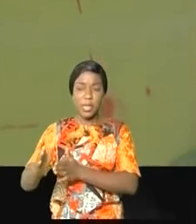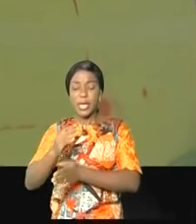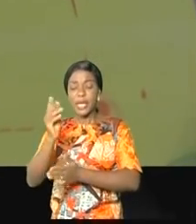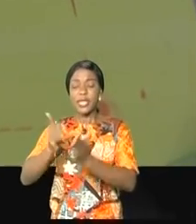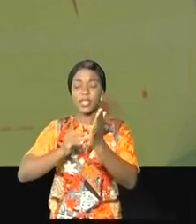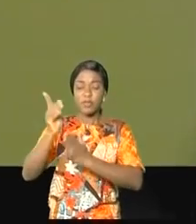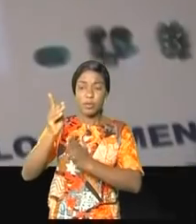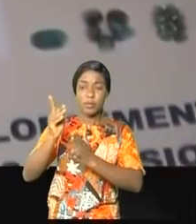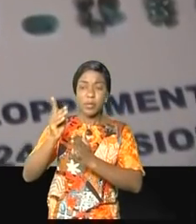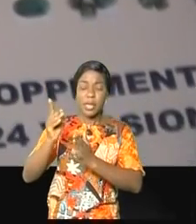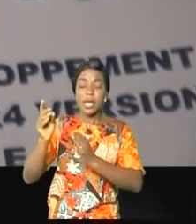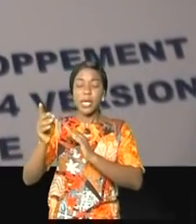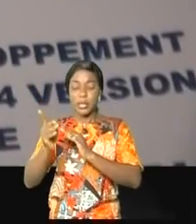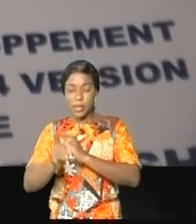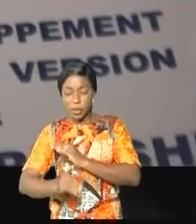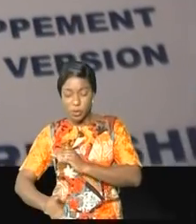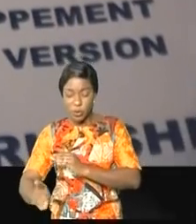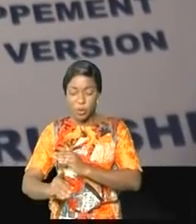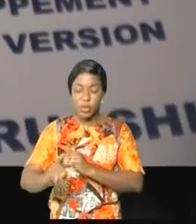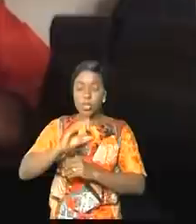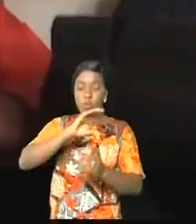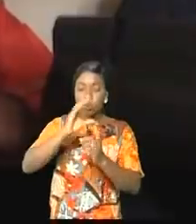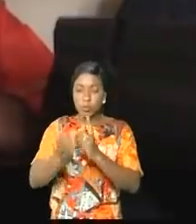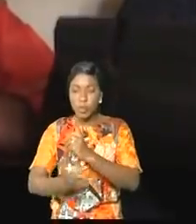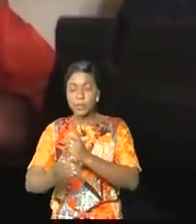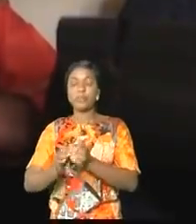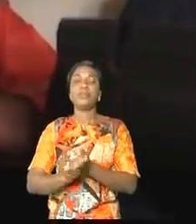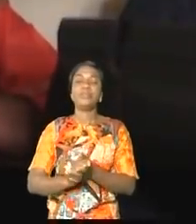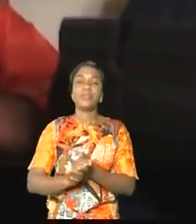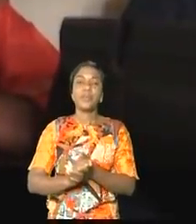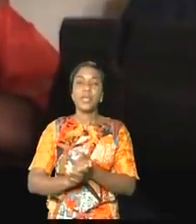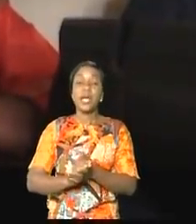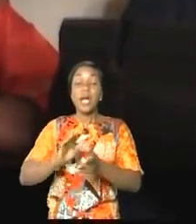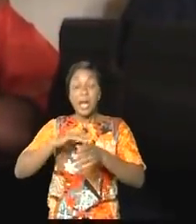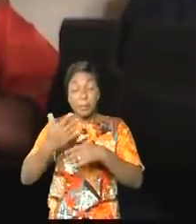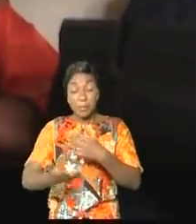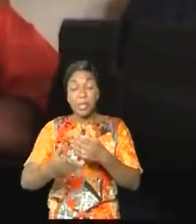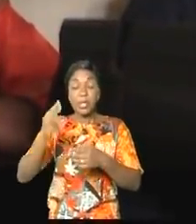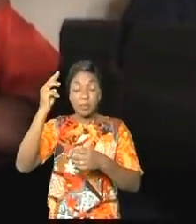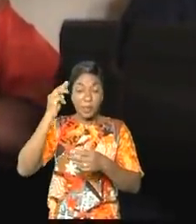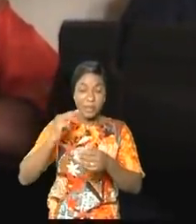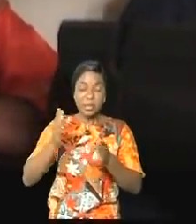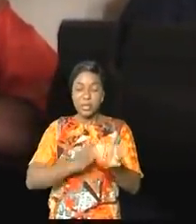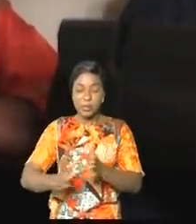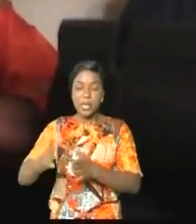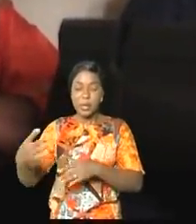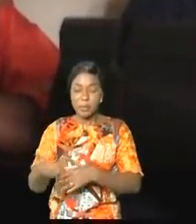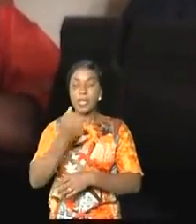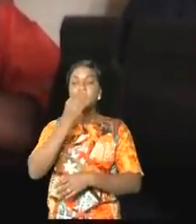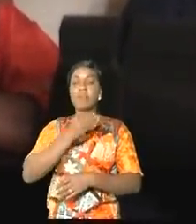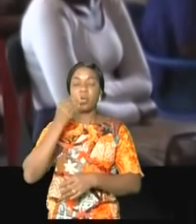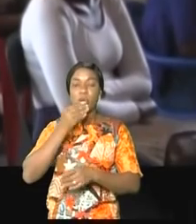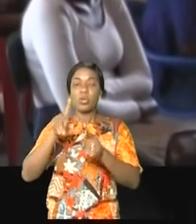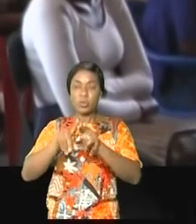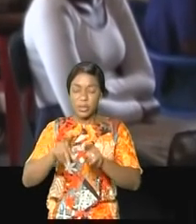des territoires et secteurs. Prenant la parole, la vice-première ministre et ministre du plan, Élisée Minembré, a exhorté ses agents